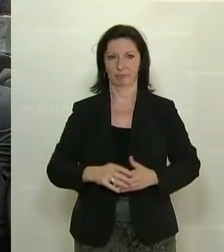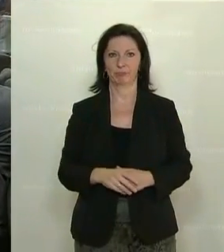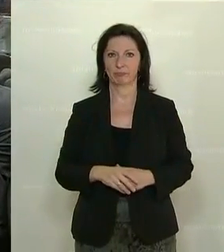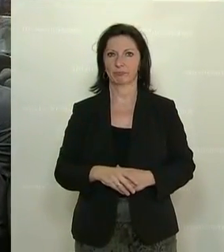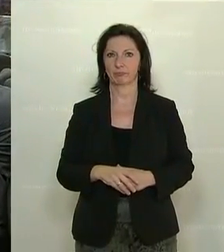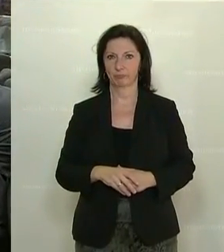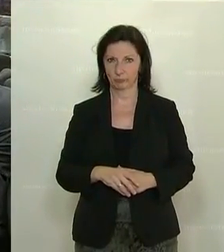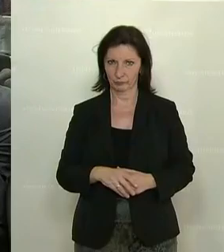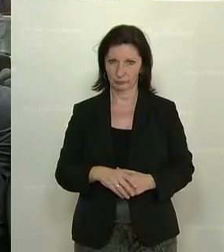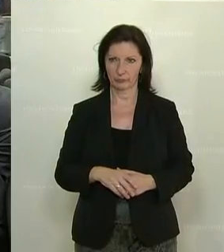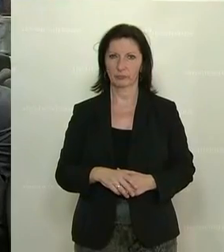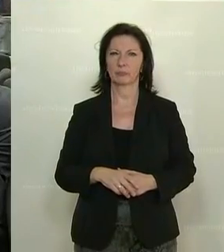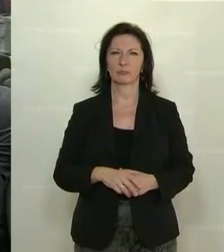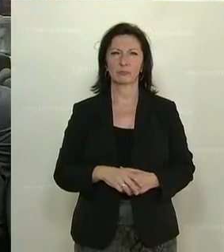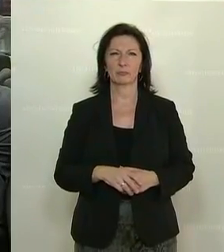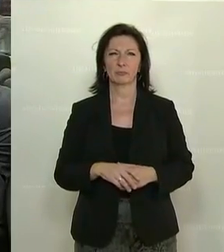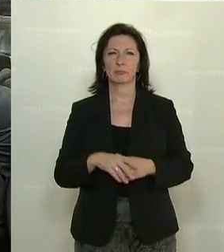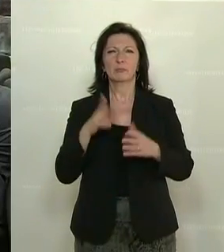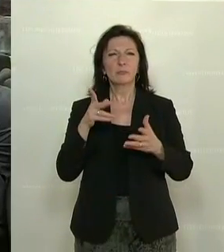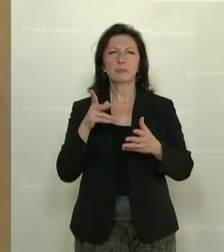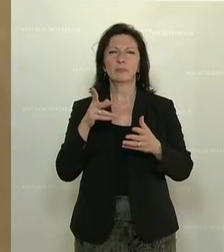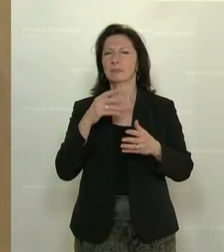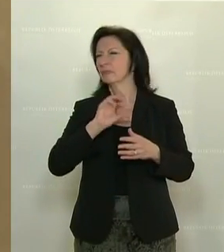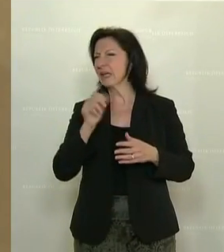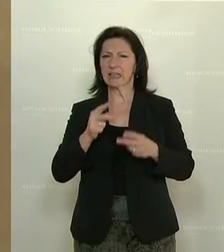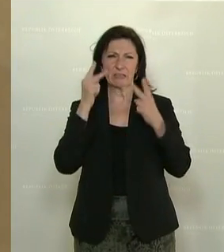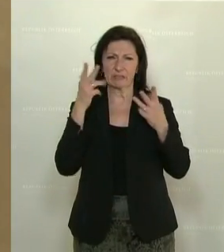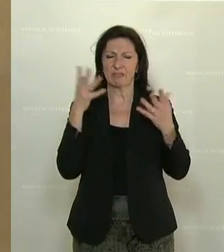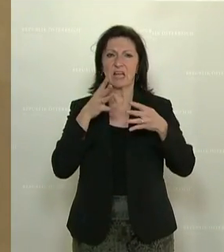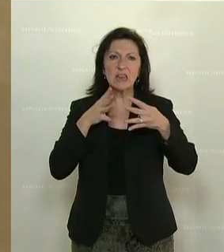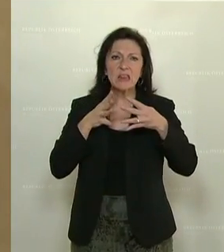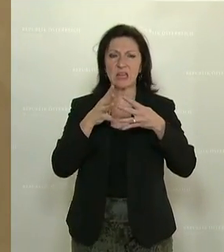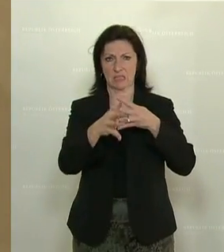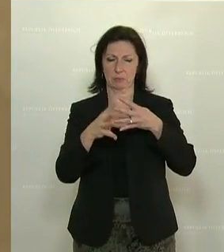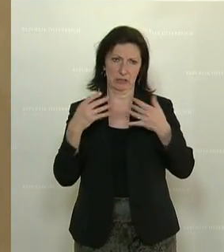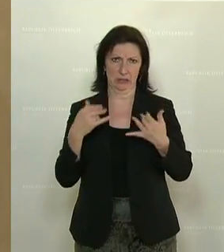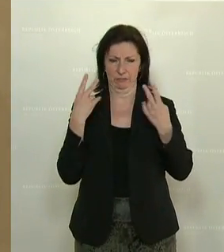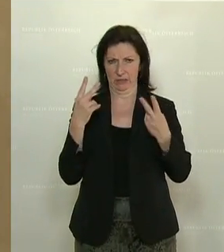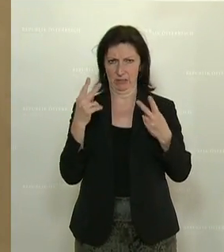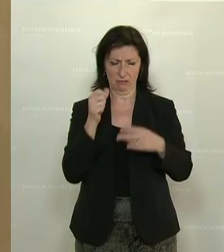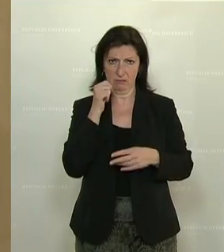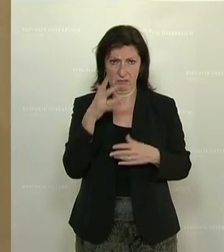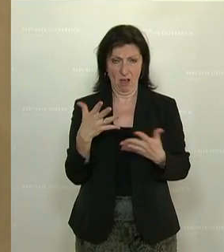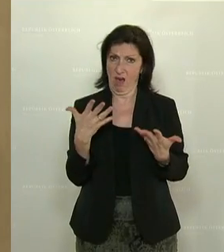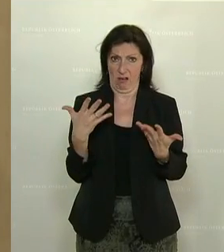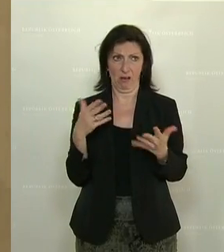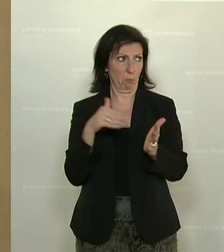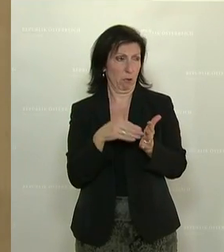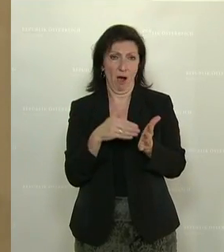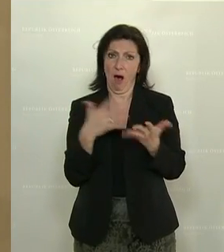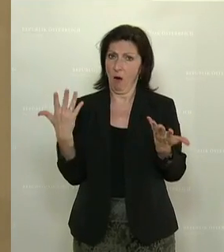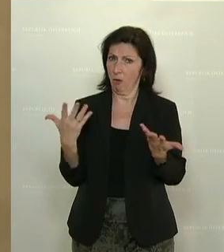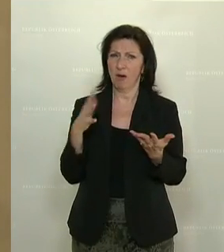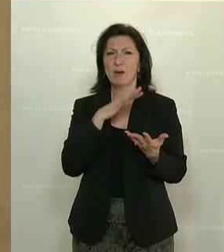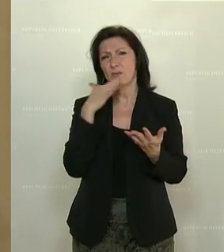Transparent zählt mehr denn je. Und genau diese Transparenz erleben wir tagtäglich bei allen Dingen oder bei